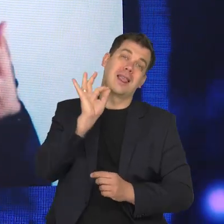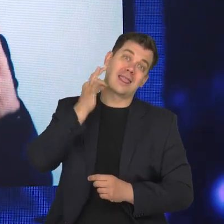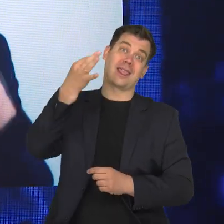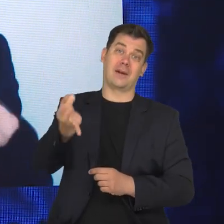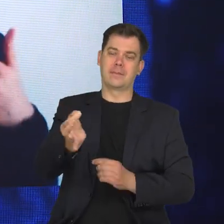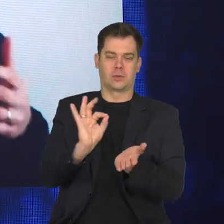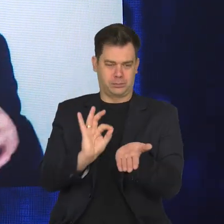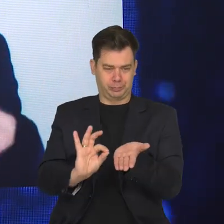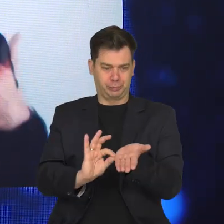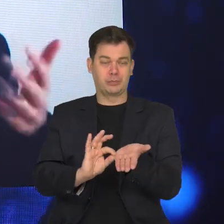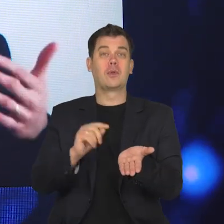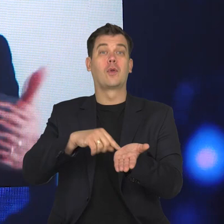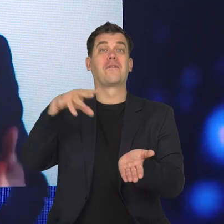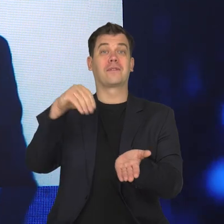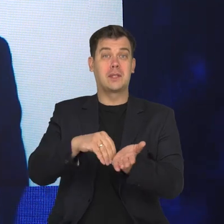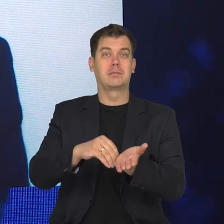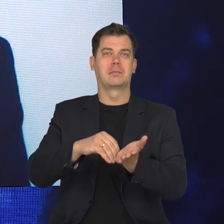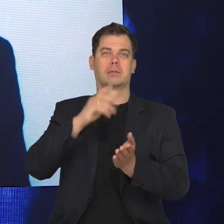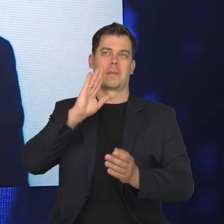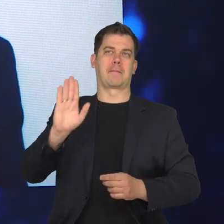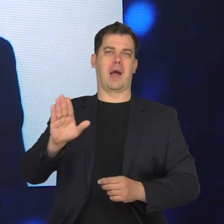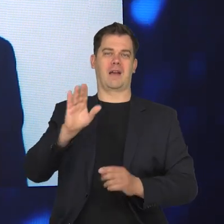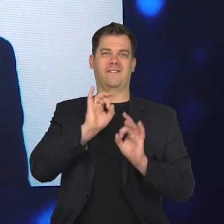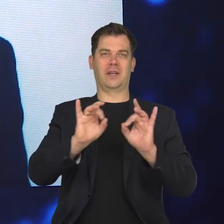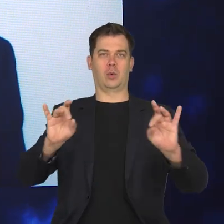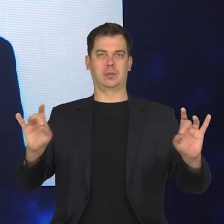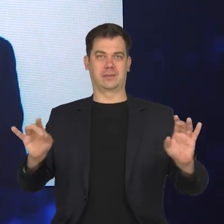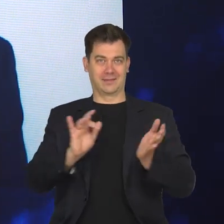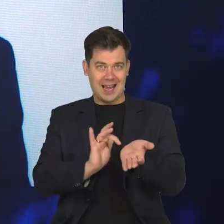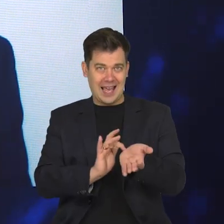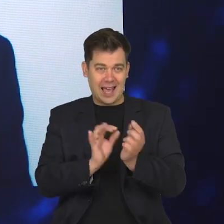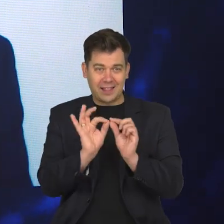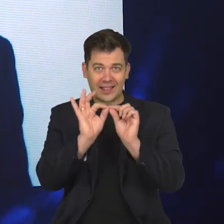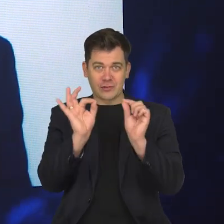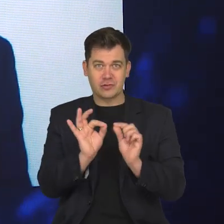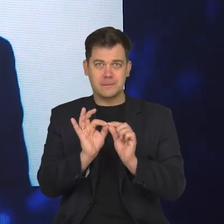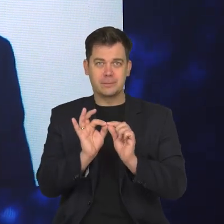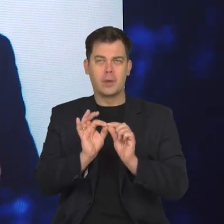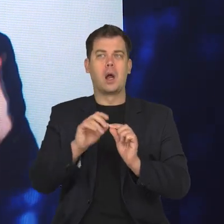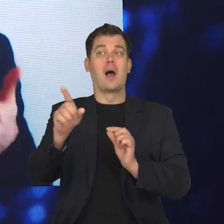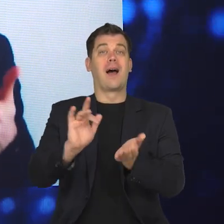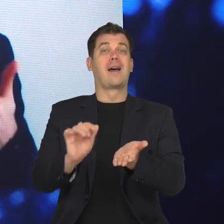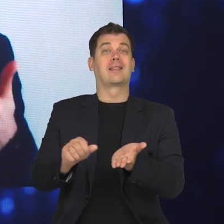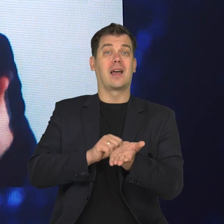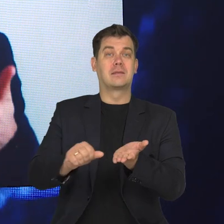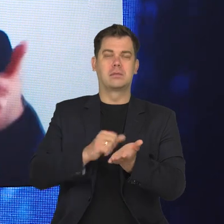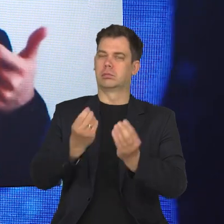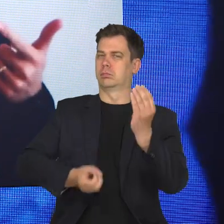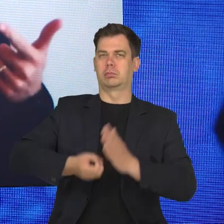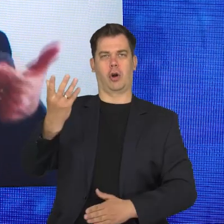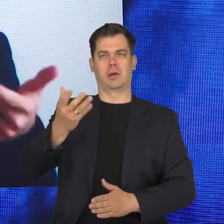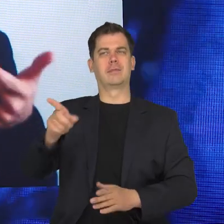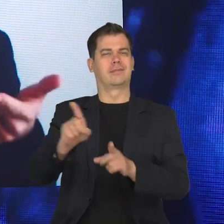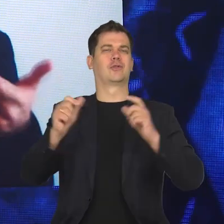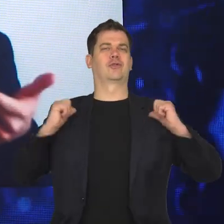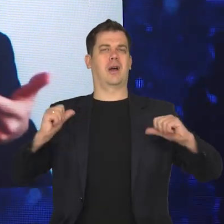naszego nabłonka i sprawdza, czy w tym wszystkim jest materiał genetyczny wirusa. Te testy są drogie i czeka